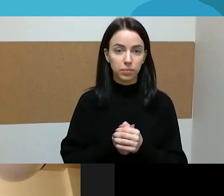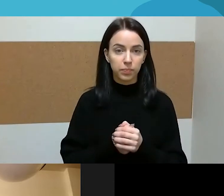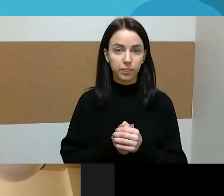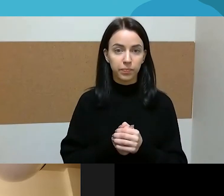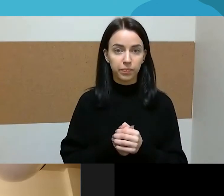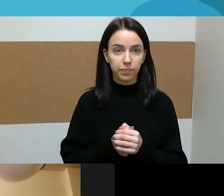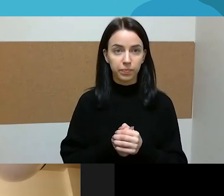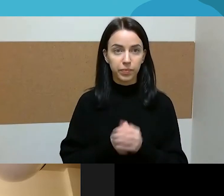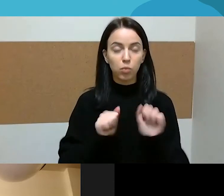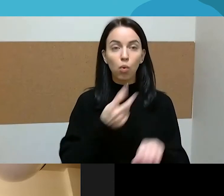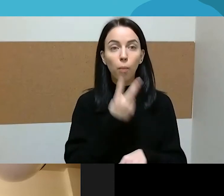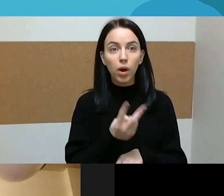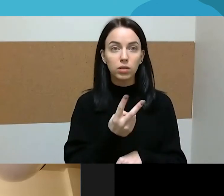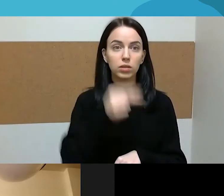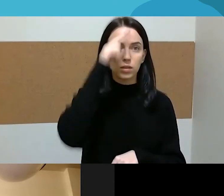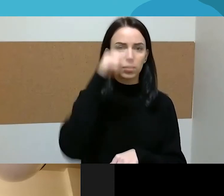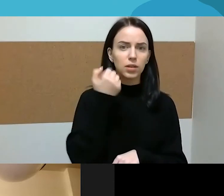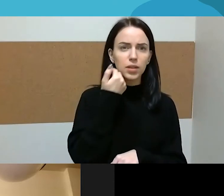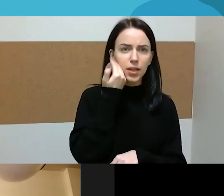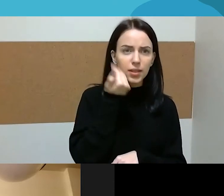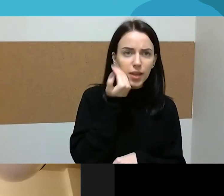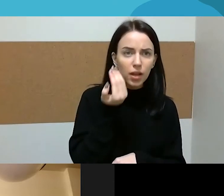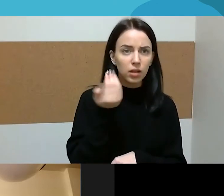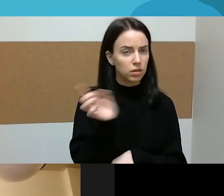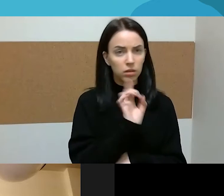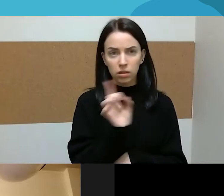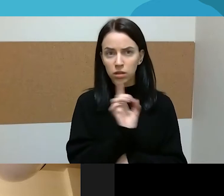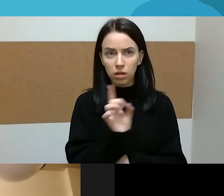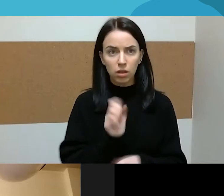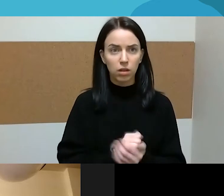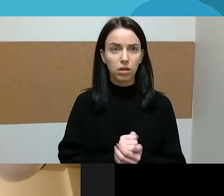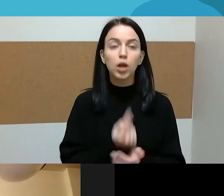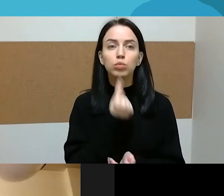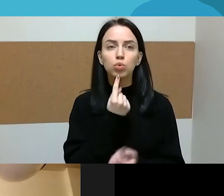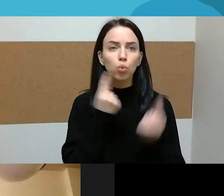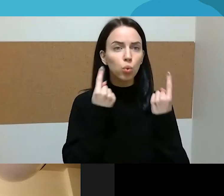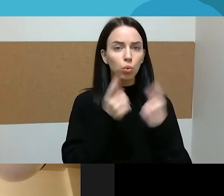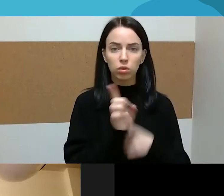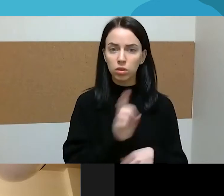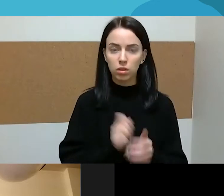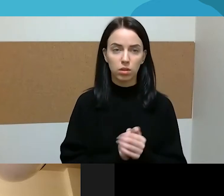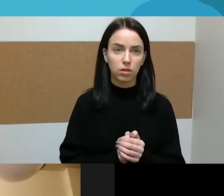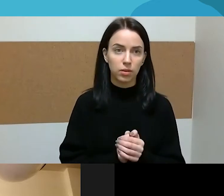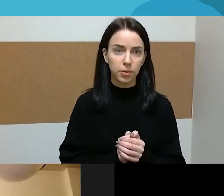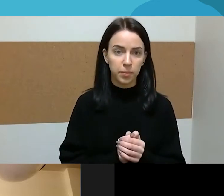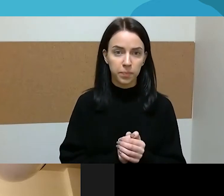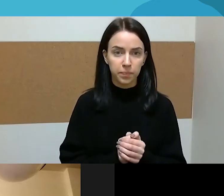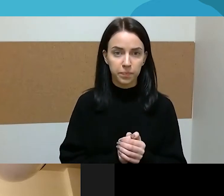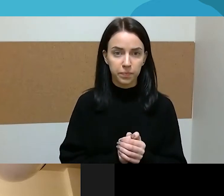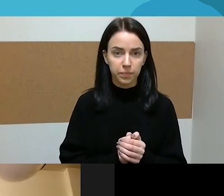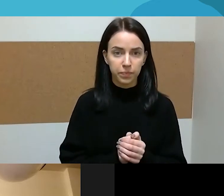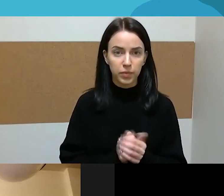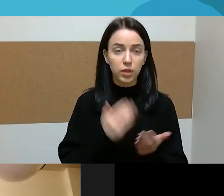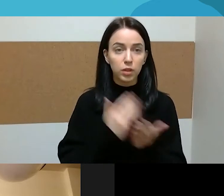sudėtingo arba kažkaip nepagal vyro tam staba arba pagal vyro šabloną. Reiškia, yra ir kiti dalykai